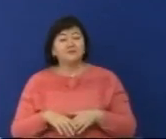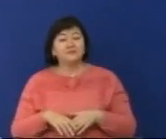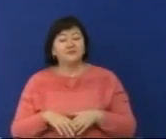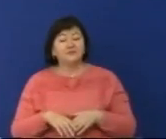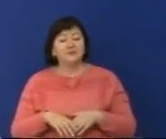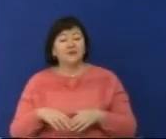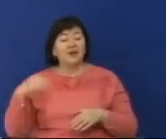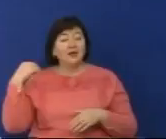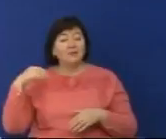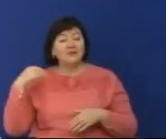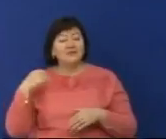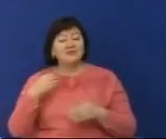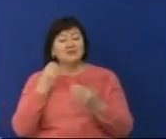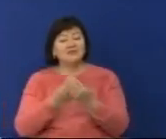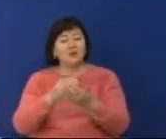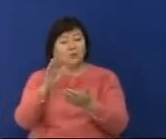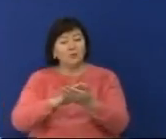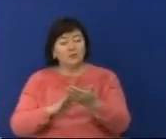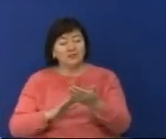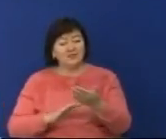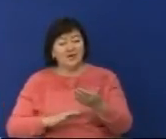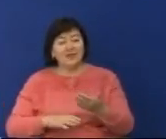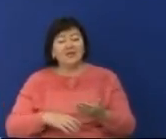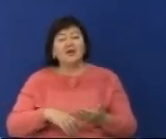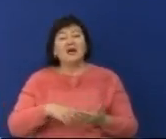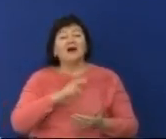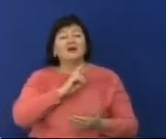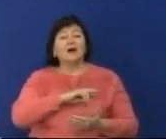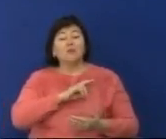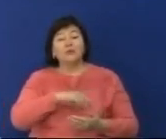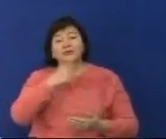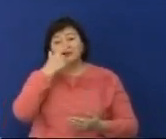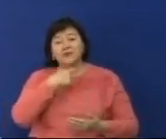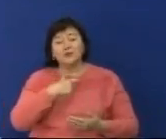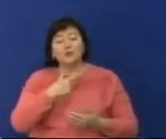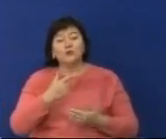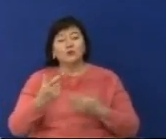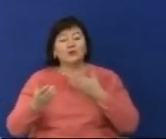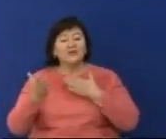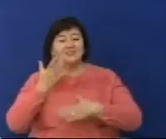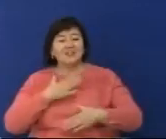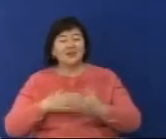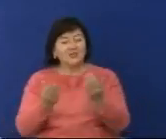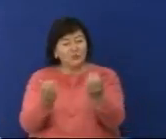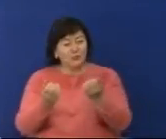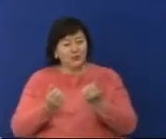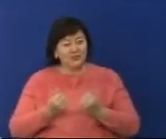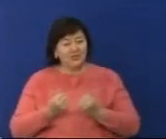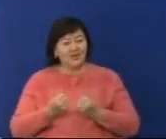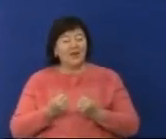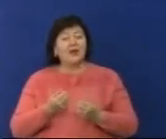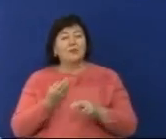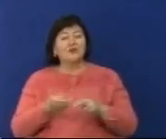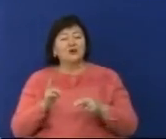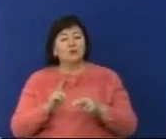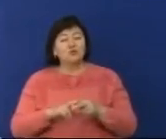Президент Жолдауын мәдениет қызметкерлер ерекші қуанышпен қабылдап жатыр әлі өмерттік жаңырудың жаңа кезеңі жайла